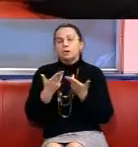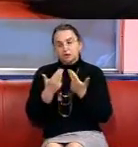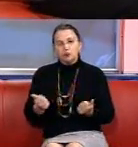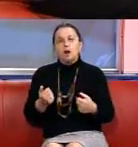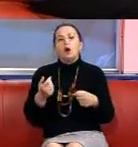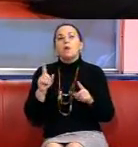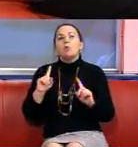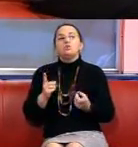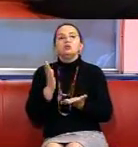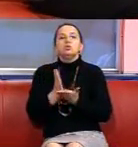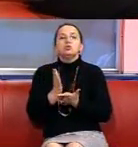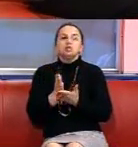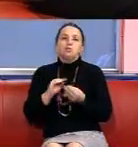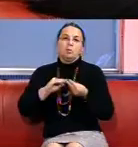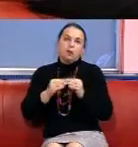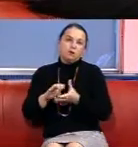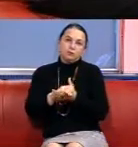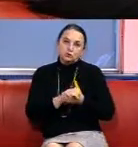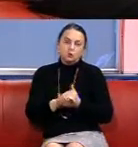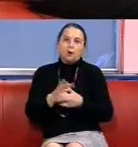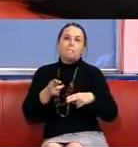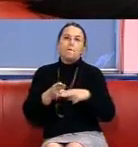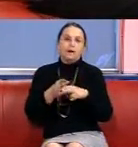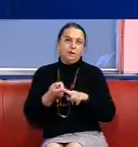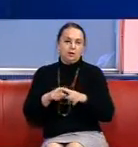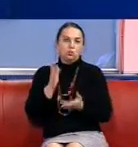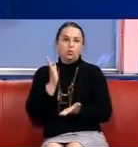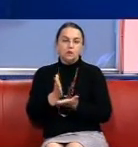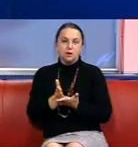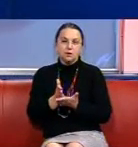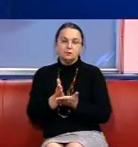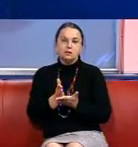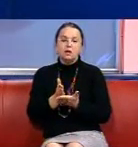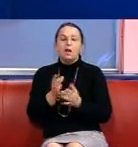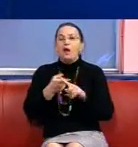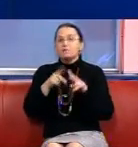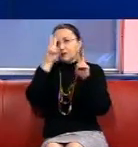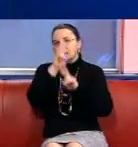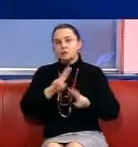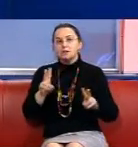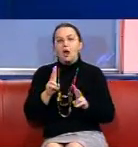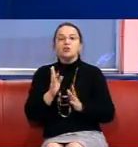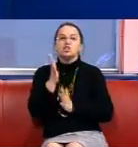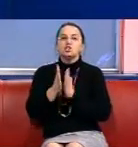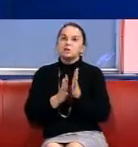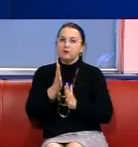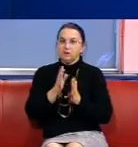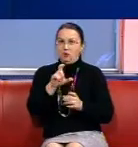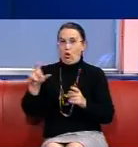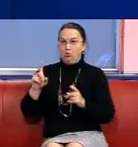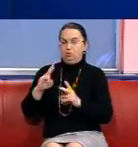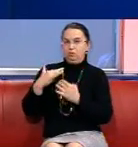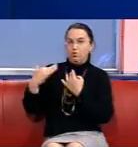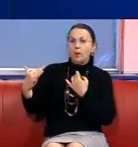существует проблема в соціумі? Бар'єр, який є, це незнання жестового язика І ми цю